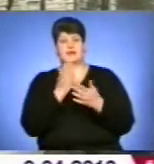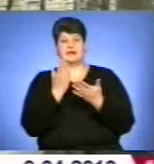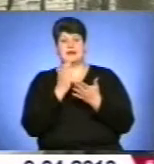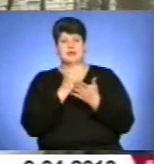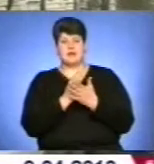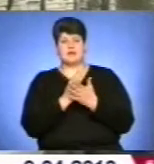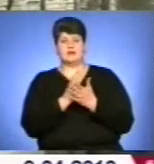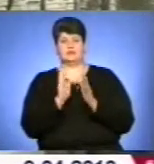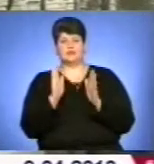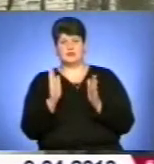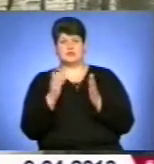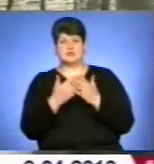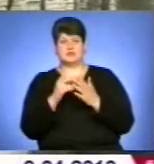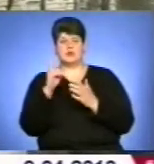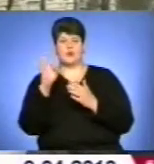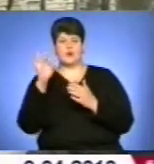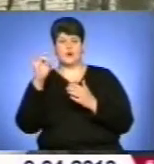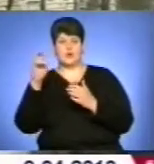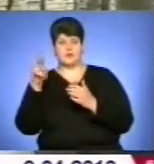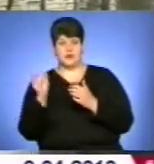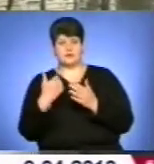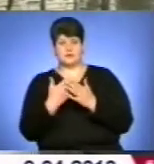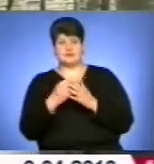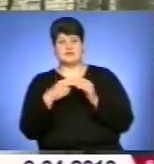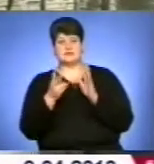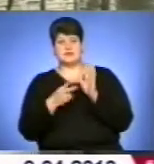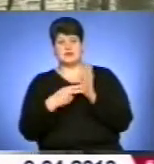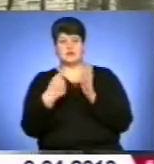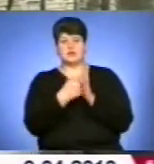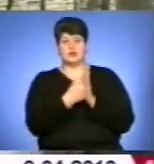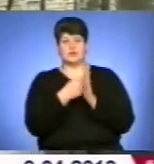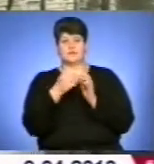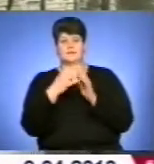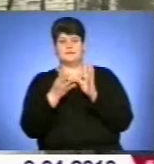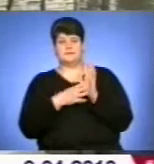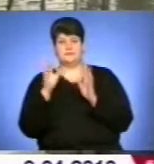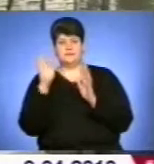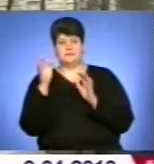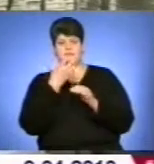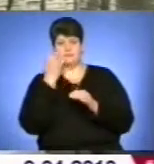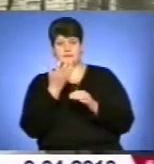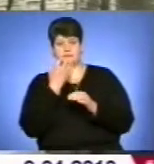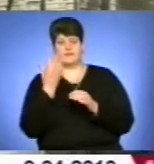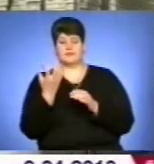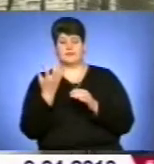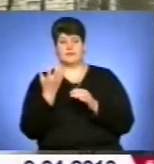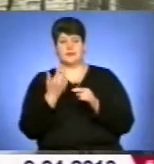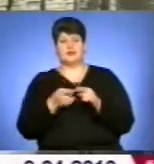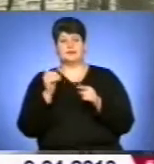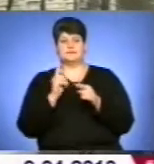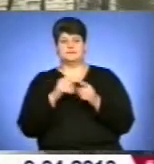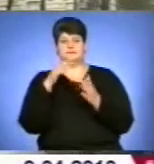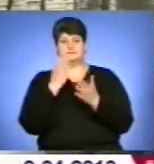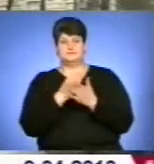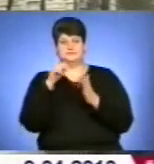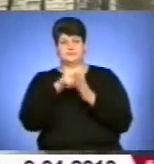становити для коропових риб від 17 до 19 градусів за Цельсію. Це є вміст